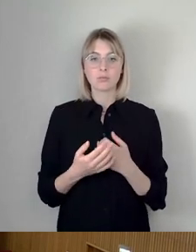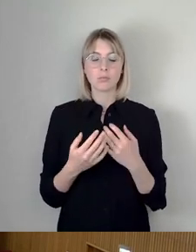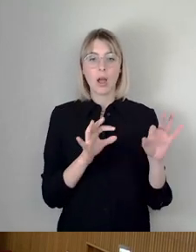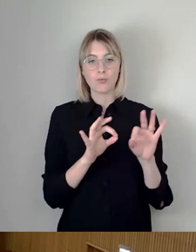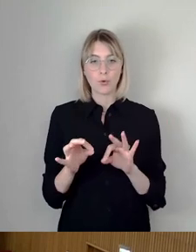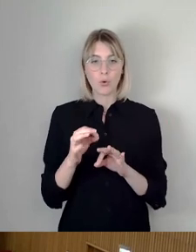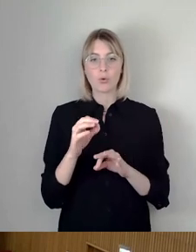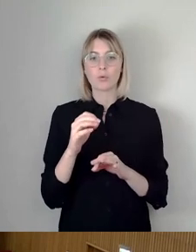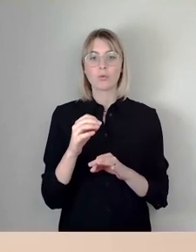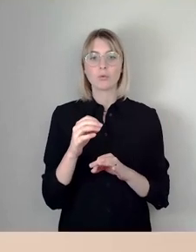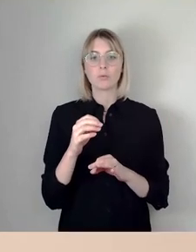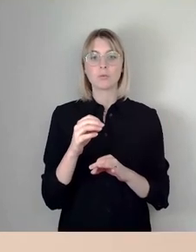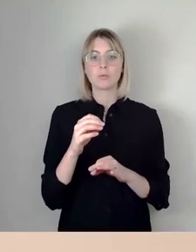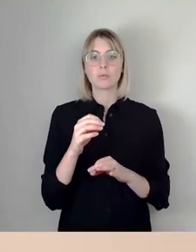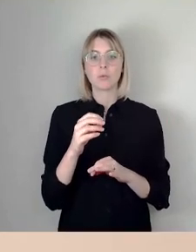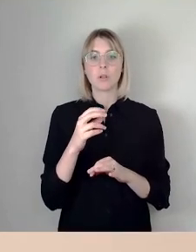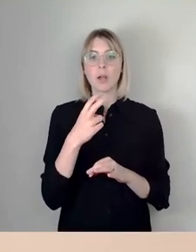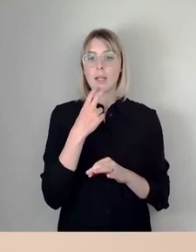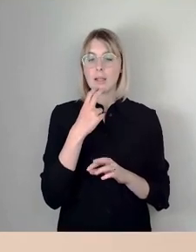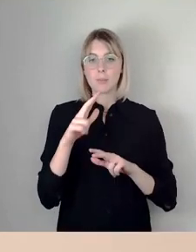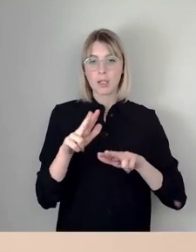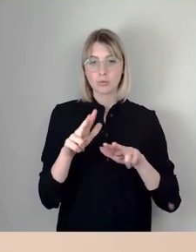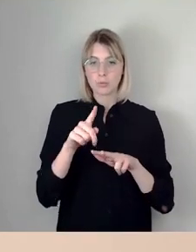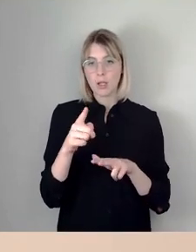absehbar eine breite Zustimmung gibt.